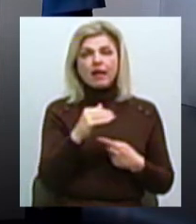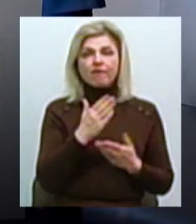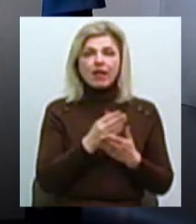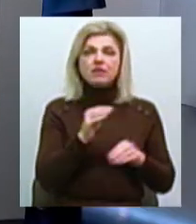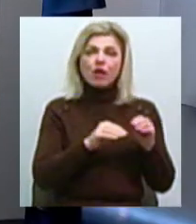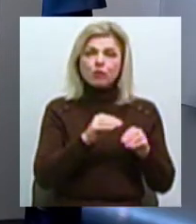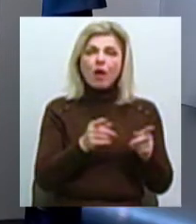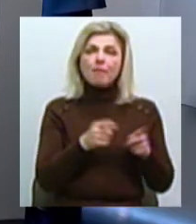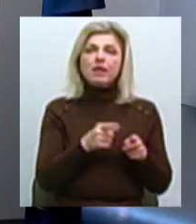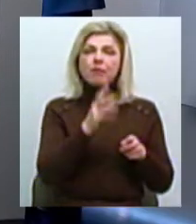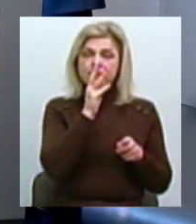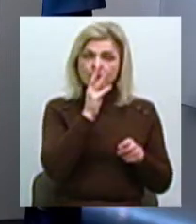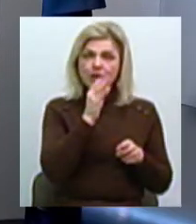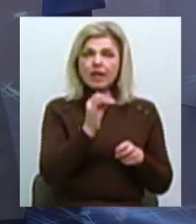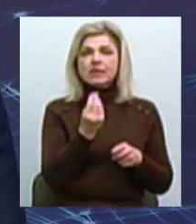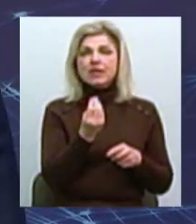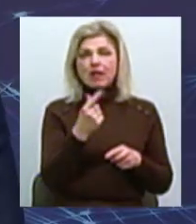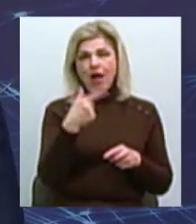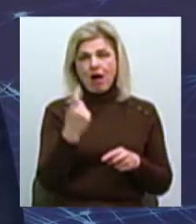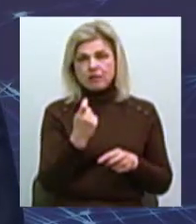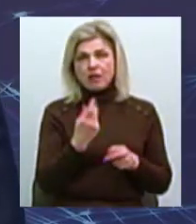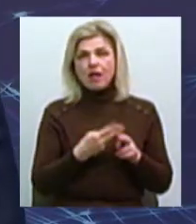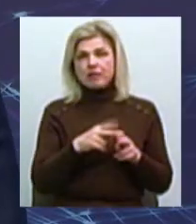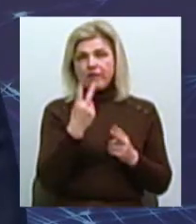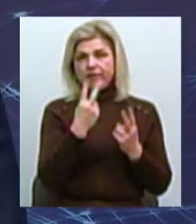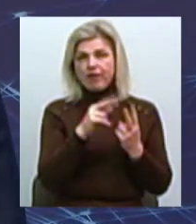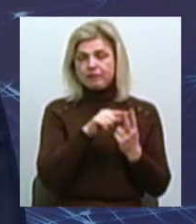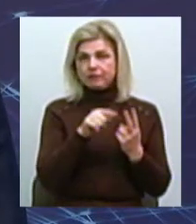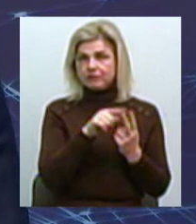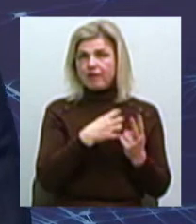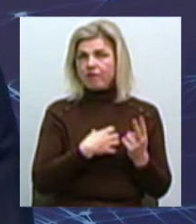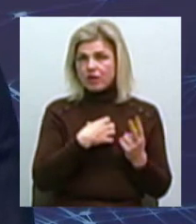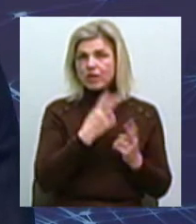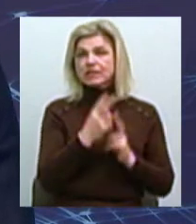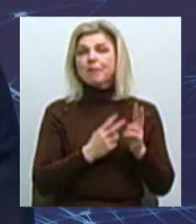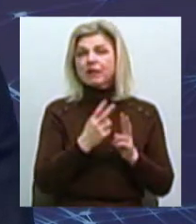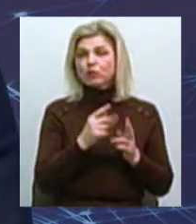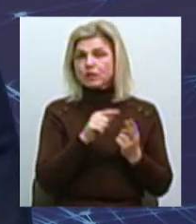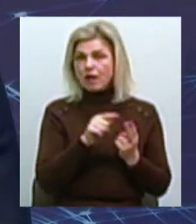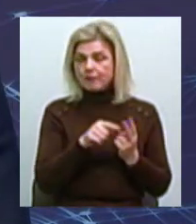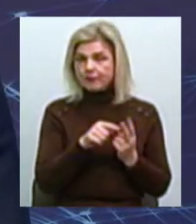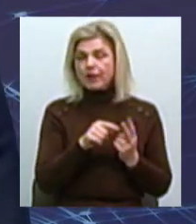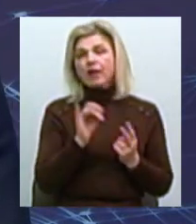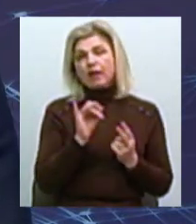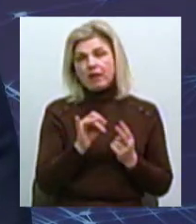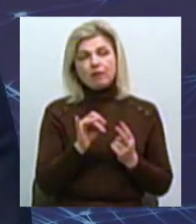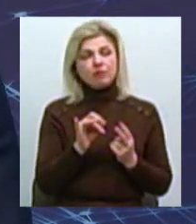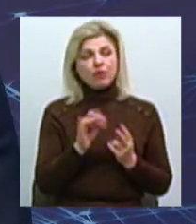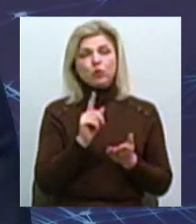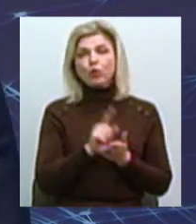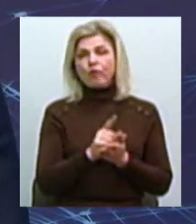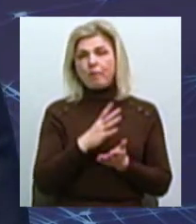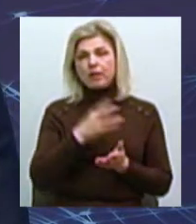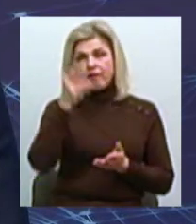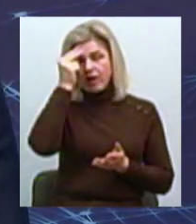Мінімальна заробітна плата і ціна на газ Це основні дві складові, які змінюються і які повинні бути